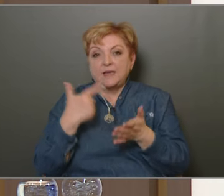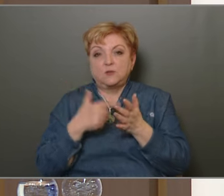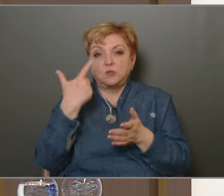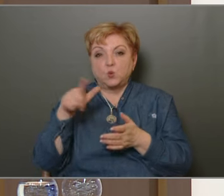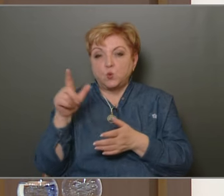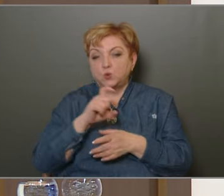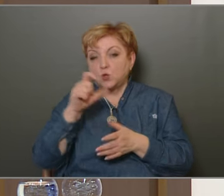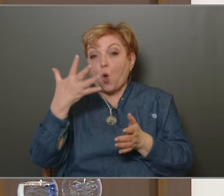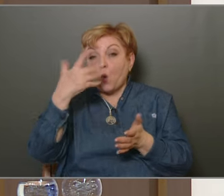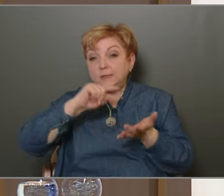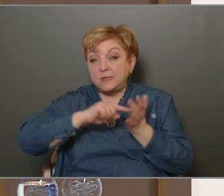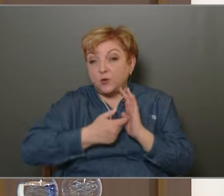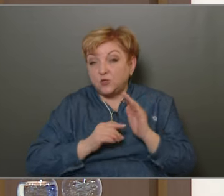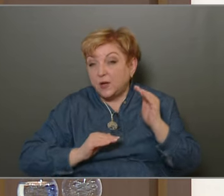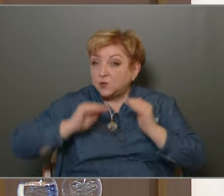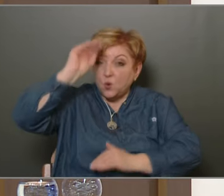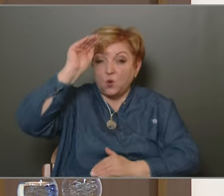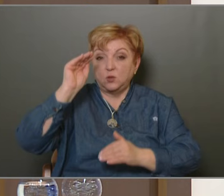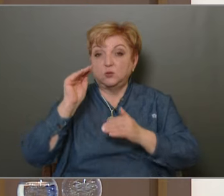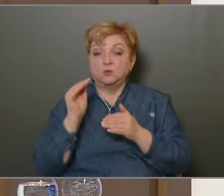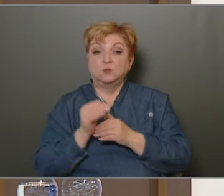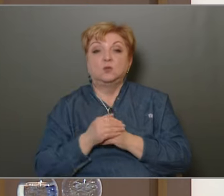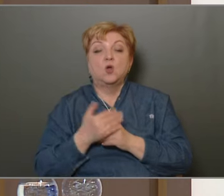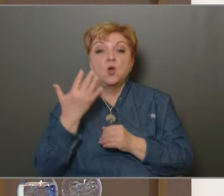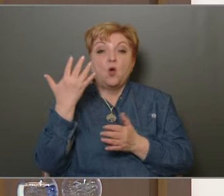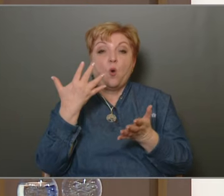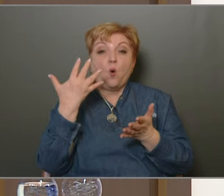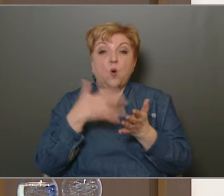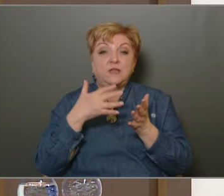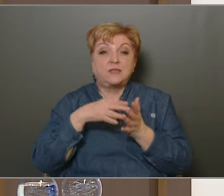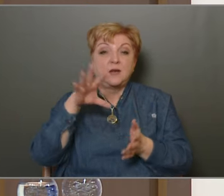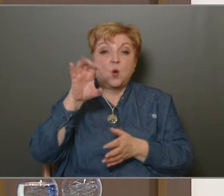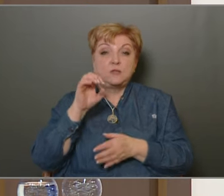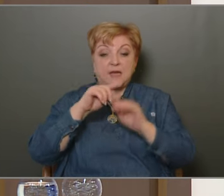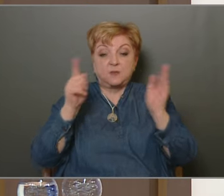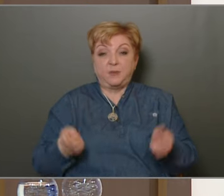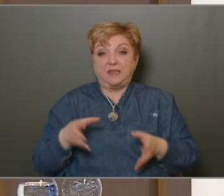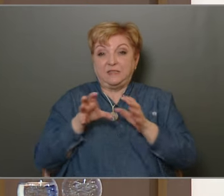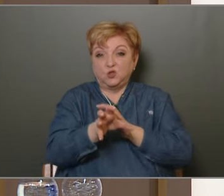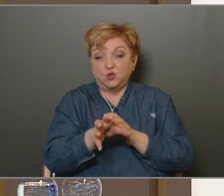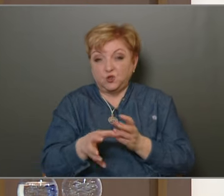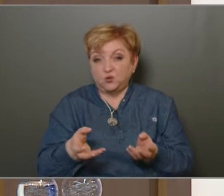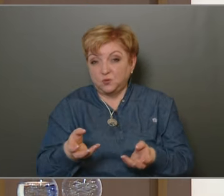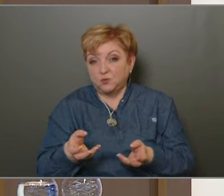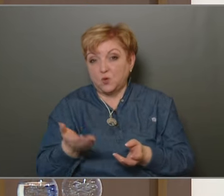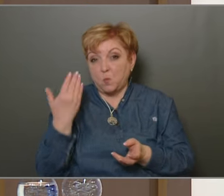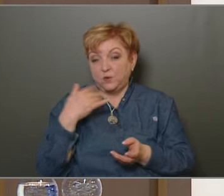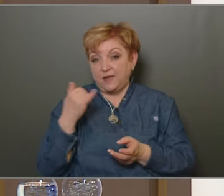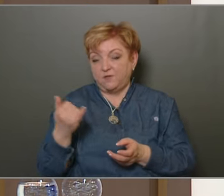visszatekintünk, akkor ötszörösére nőtt, most a 2500 kerékbilincset helyeztünk ki a tavalyi évben. Azt gondolom, hogy ez egy